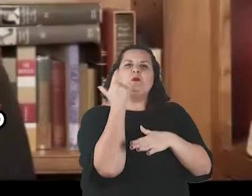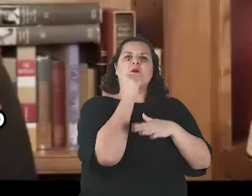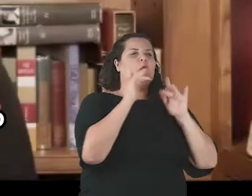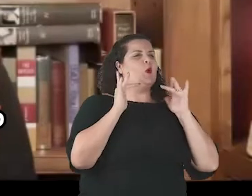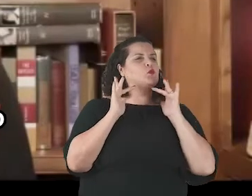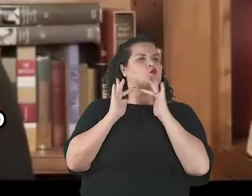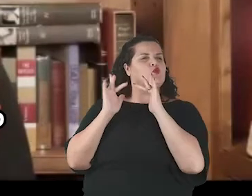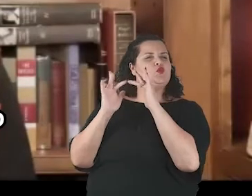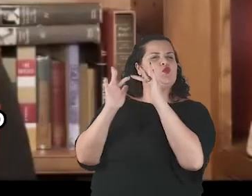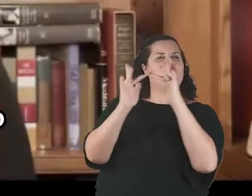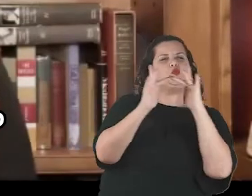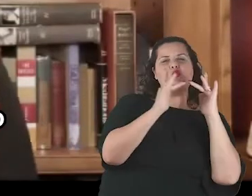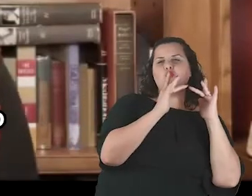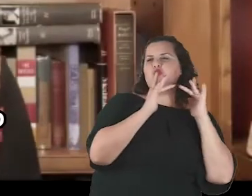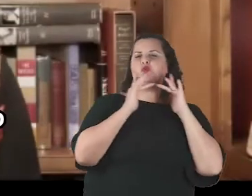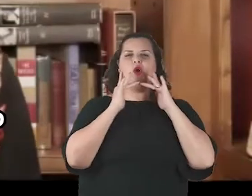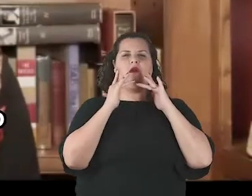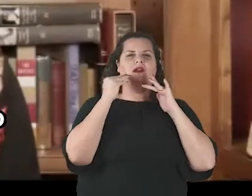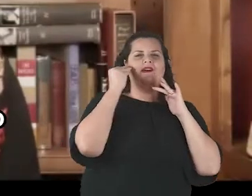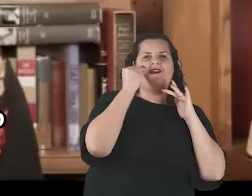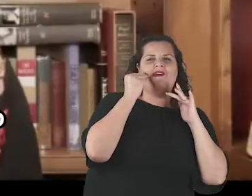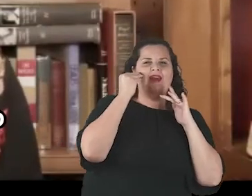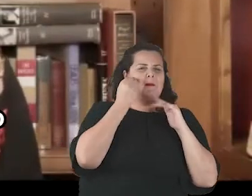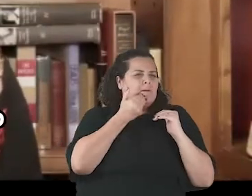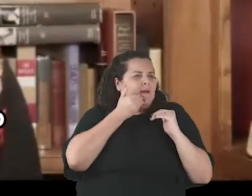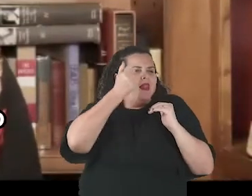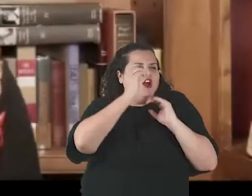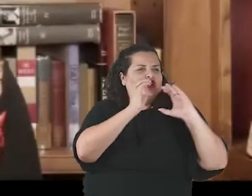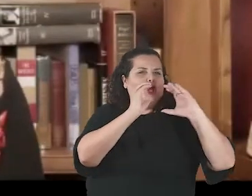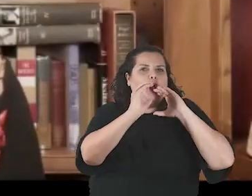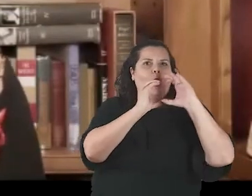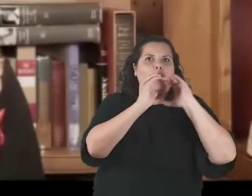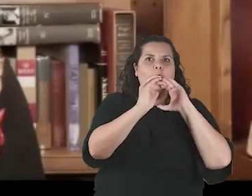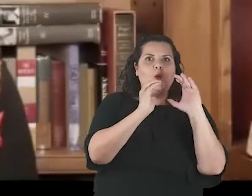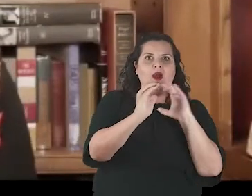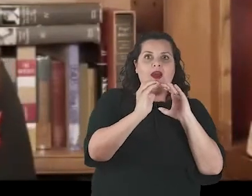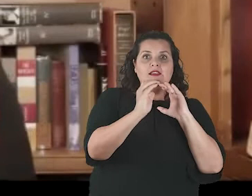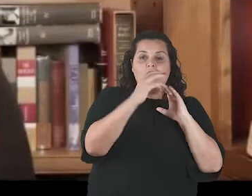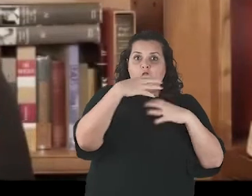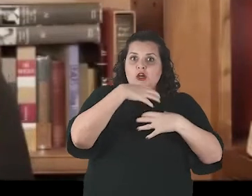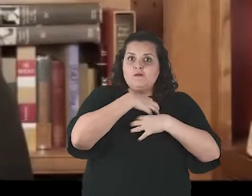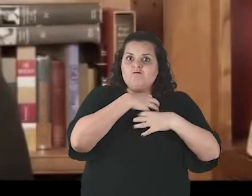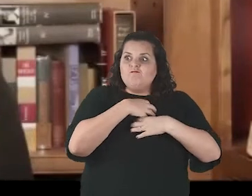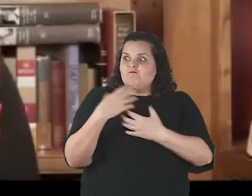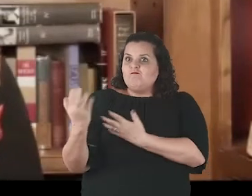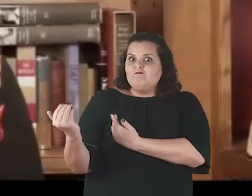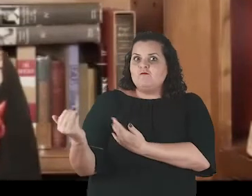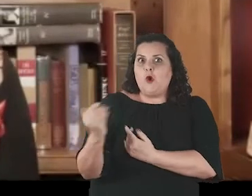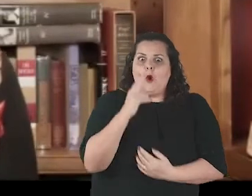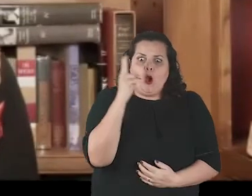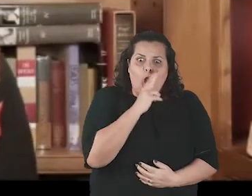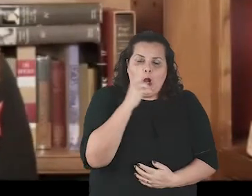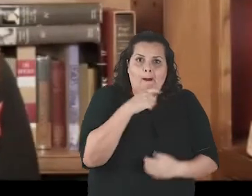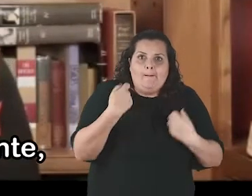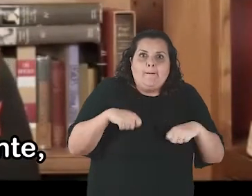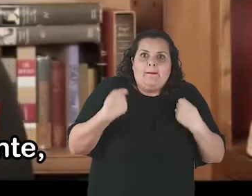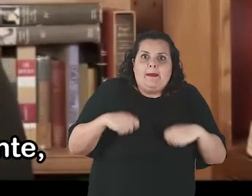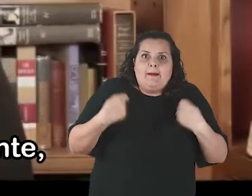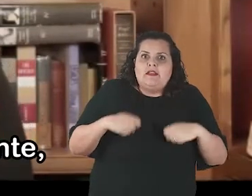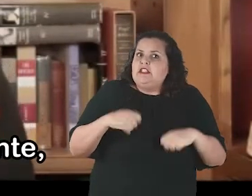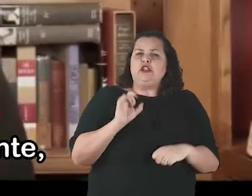achieving this degree of connection. And she described it as building an immersive,